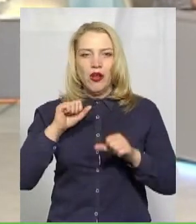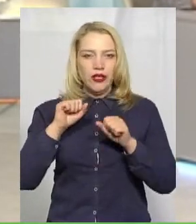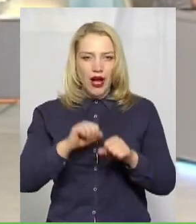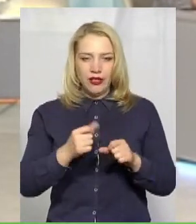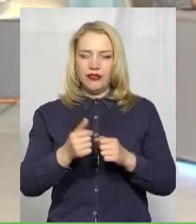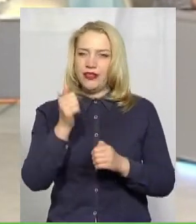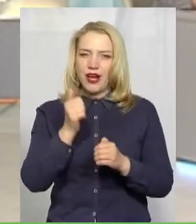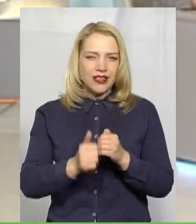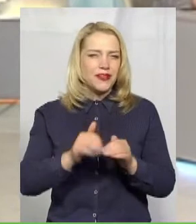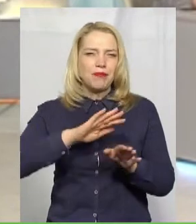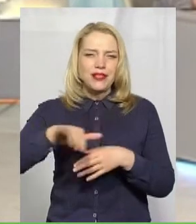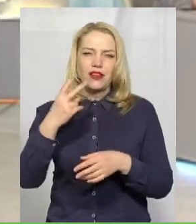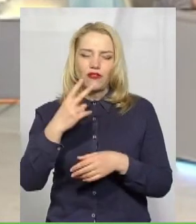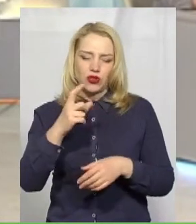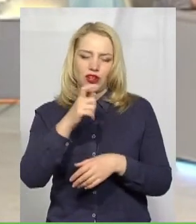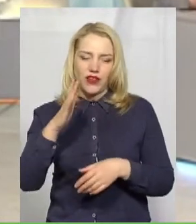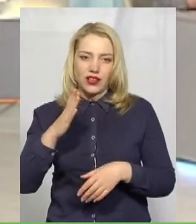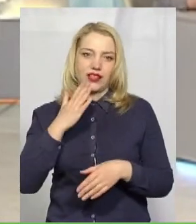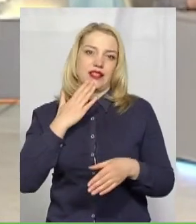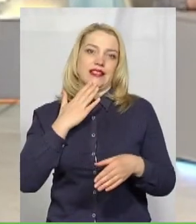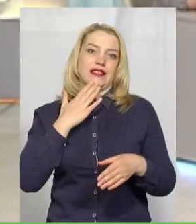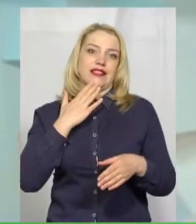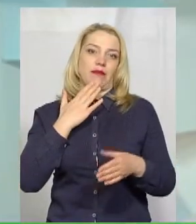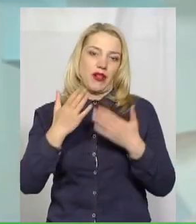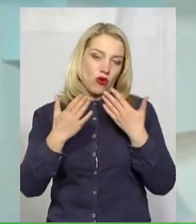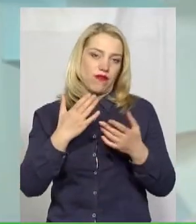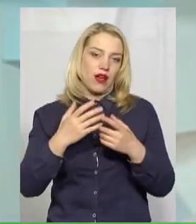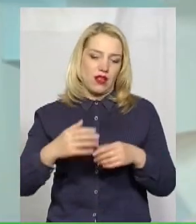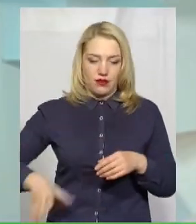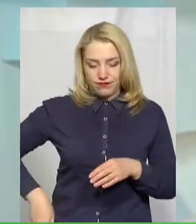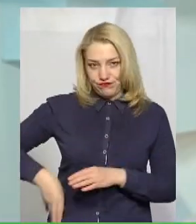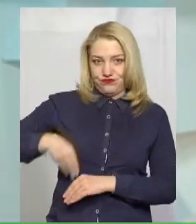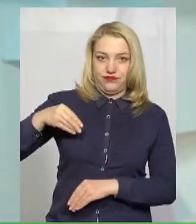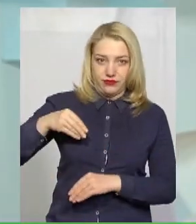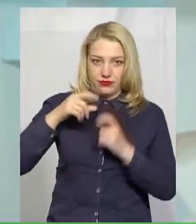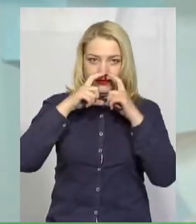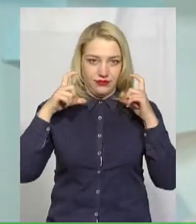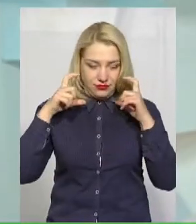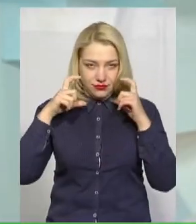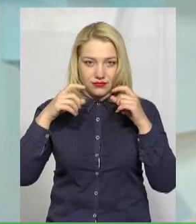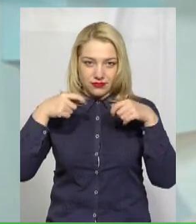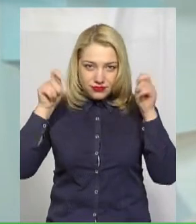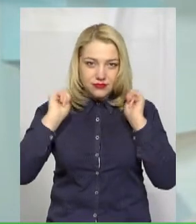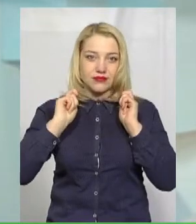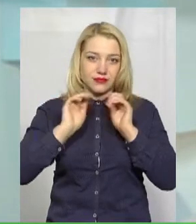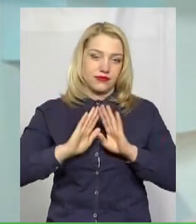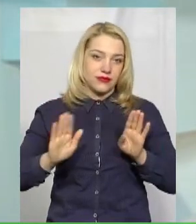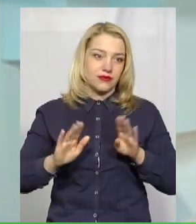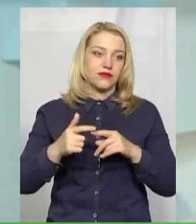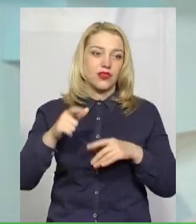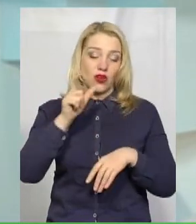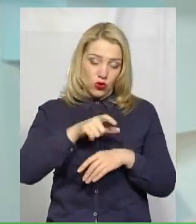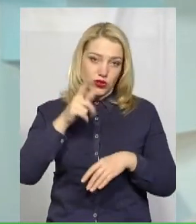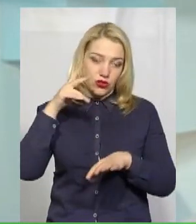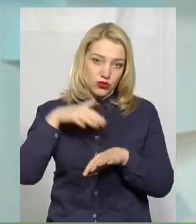одразу, після двох хвилин спілкування, винімається масочка з кишені, одягаються. Тобто, в загальному громадяни дуже навіть з розумінням